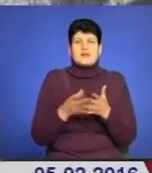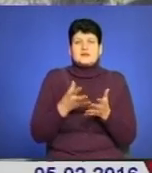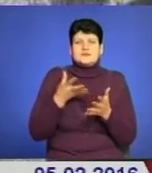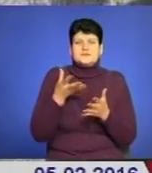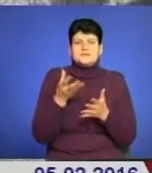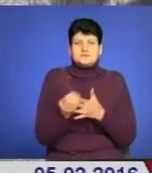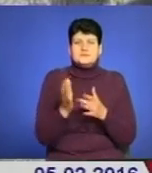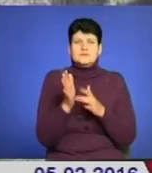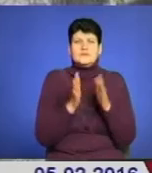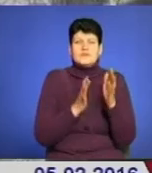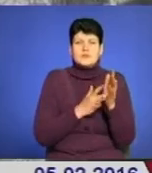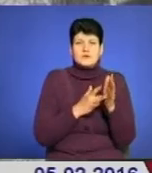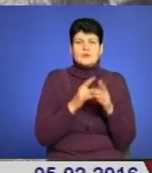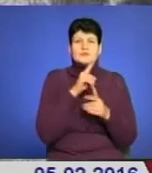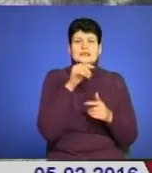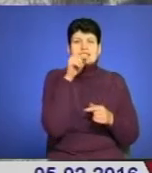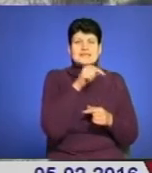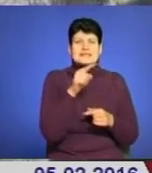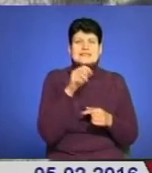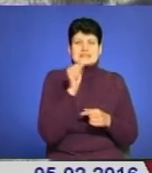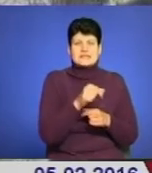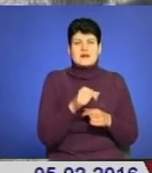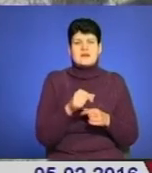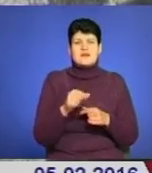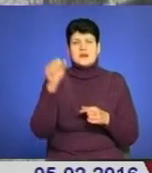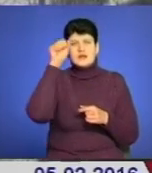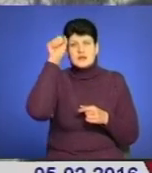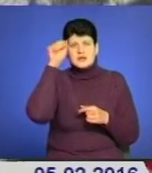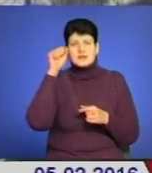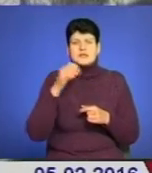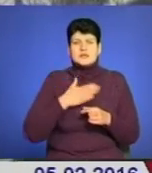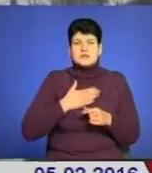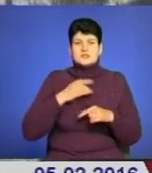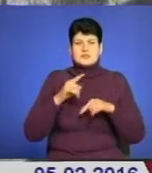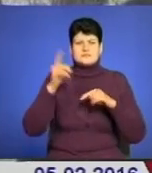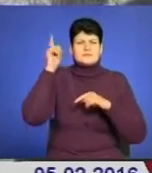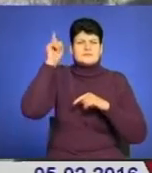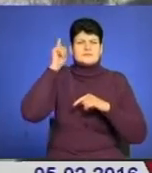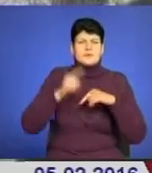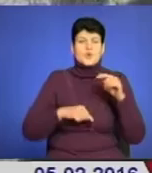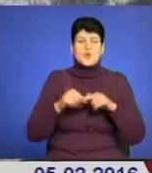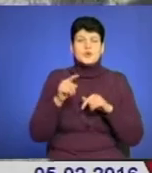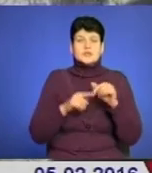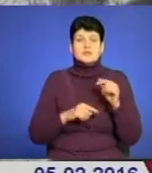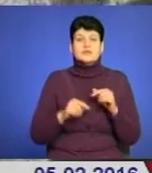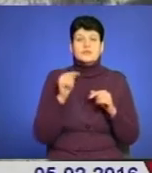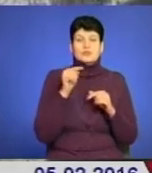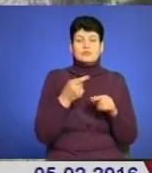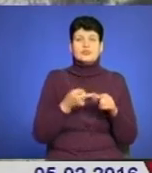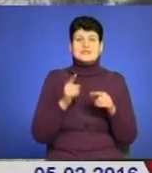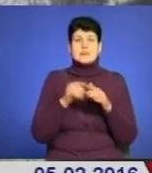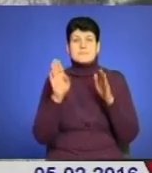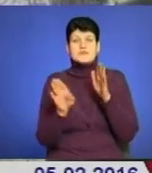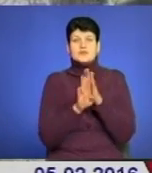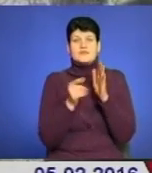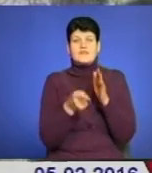гріхопадіння наших прародичів. І якраз так би під цю виставку ця робота